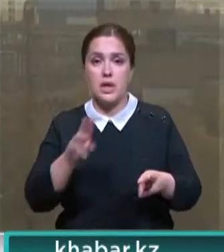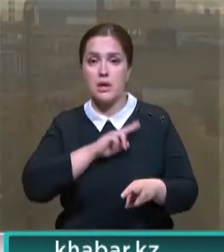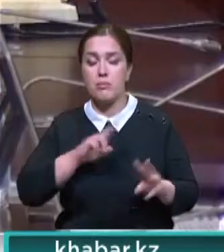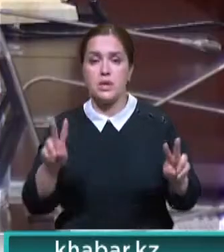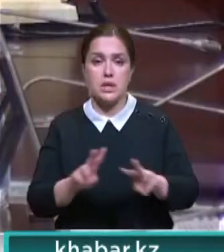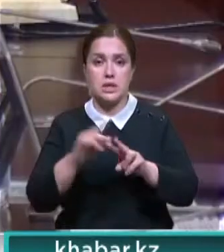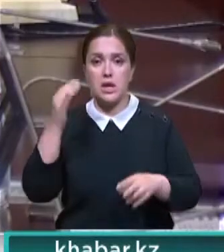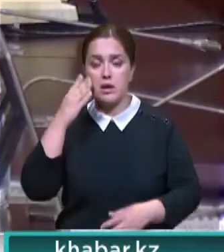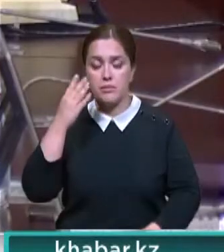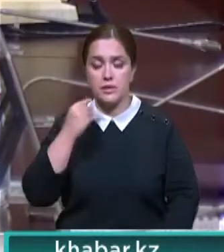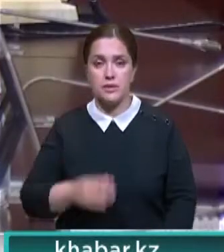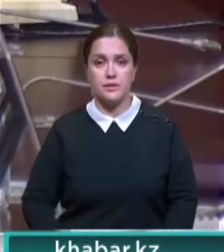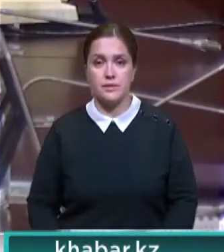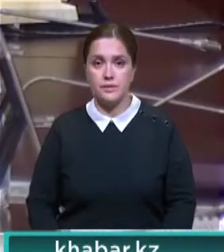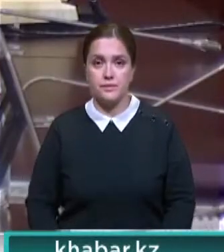и Алматы.